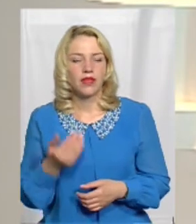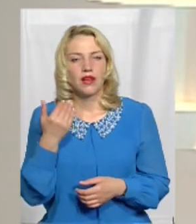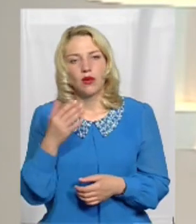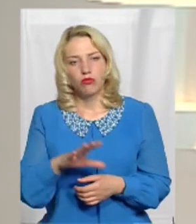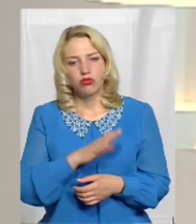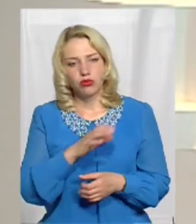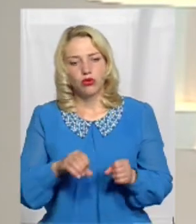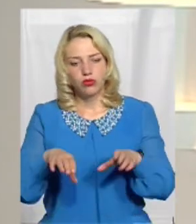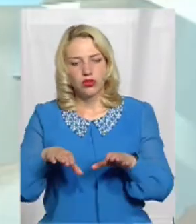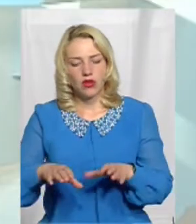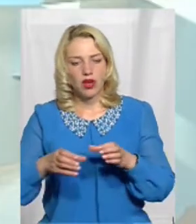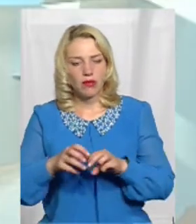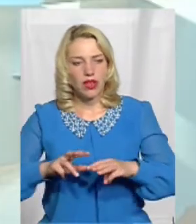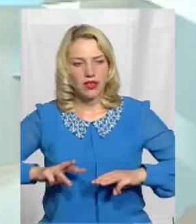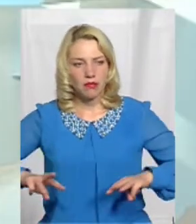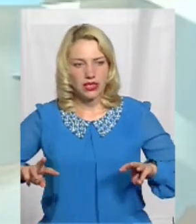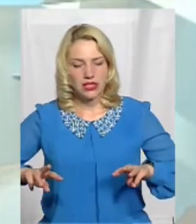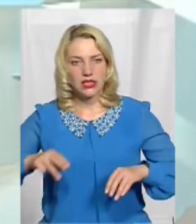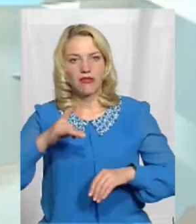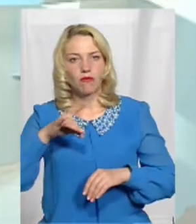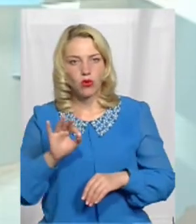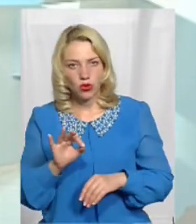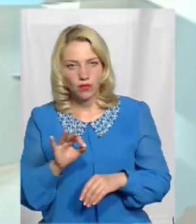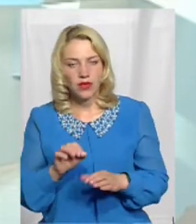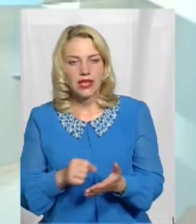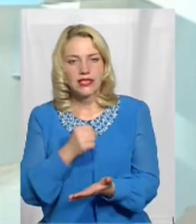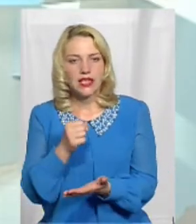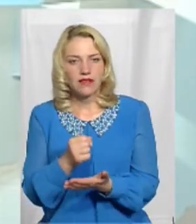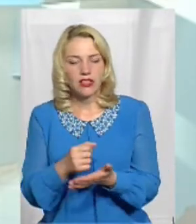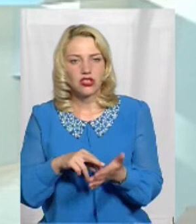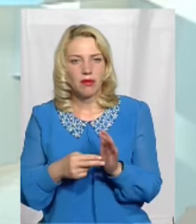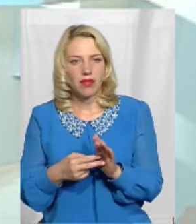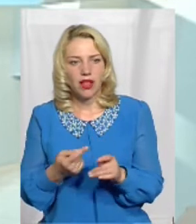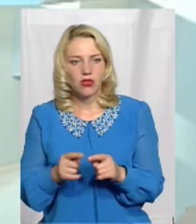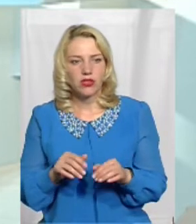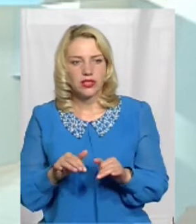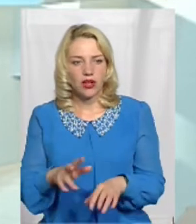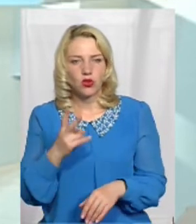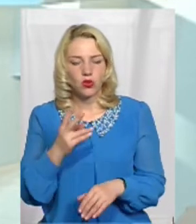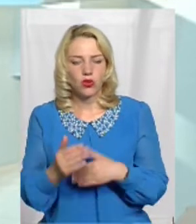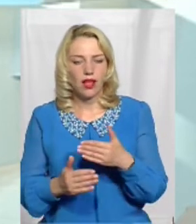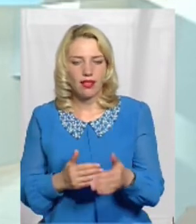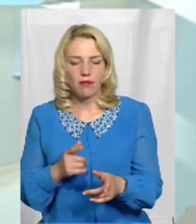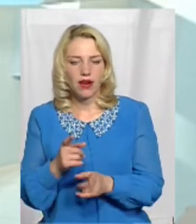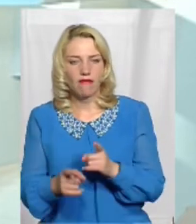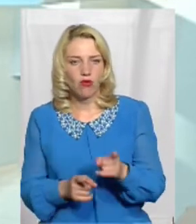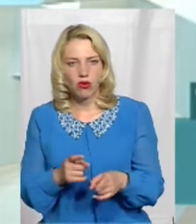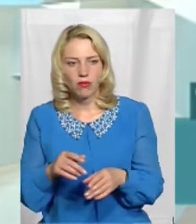постанова Кабінету міністрів про затвердження плану заходів другого етапу реформи